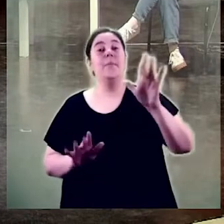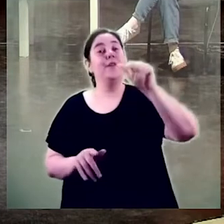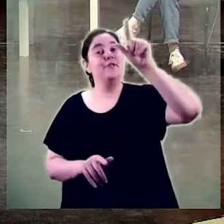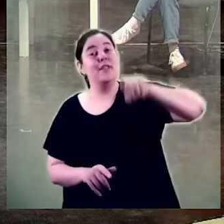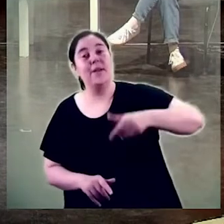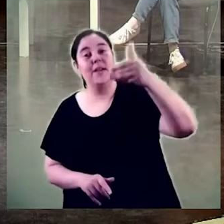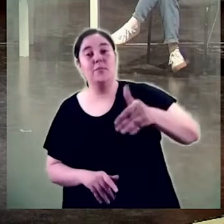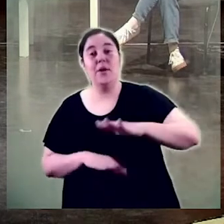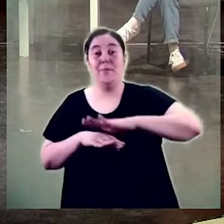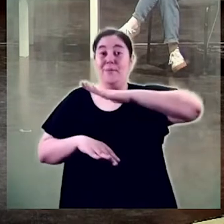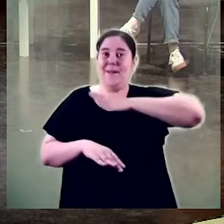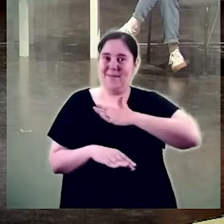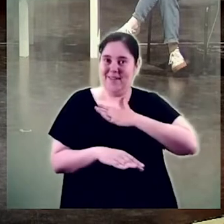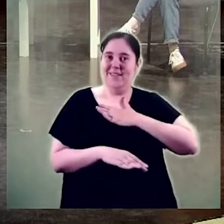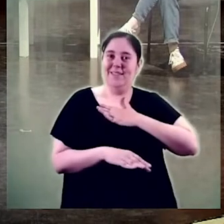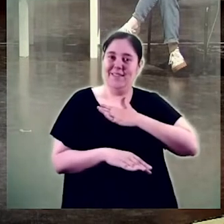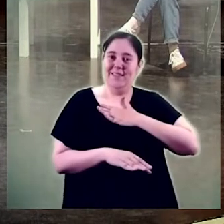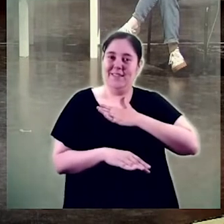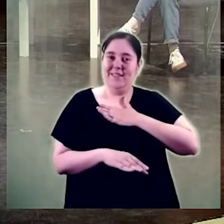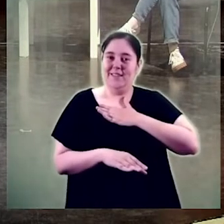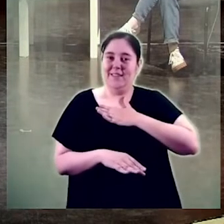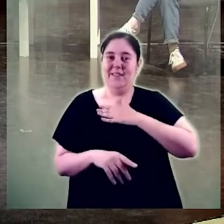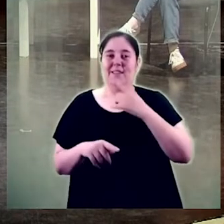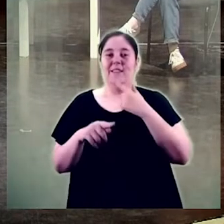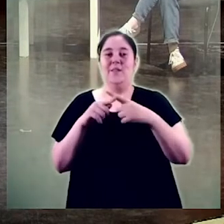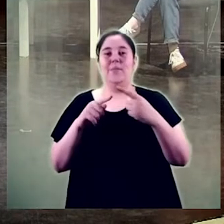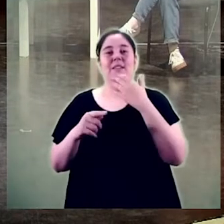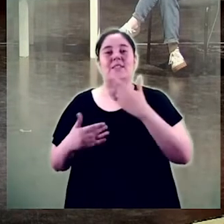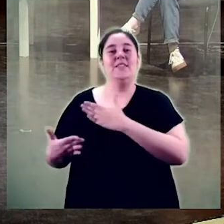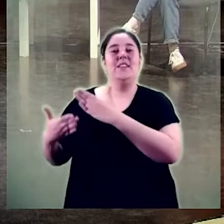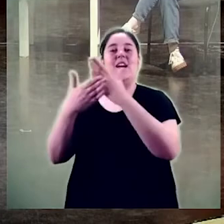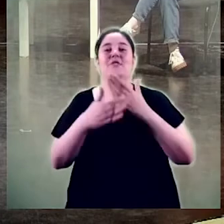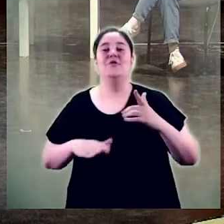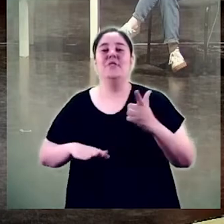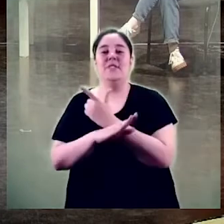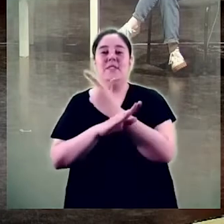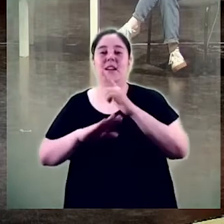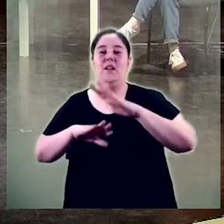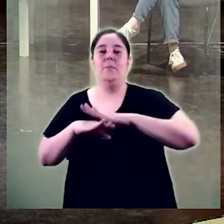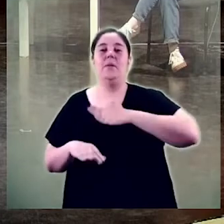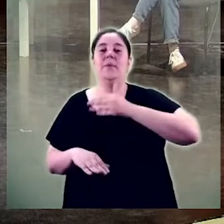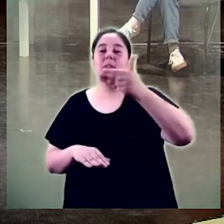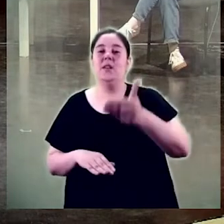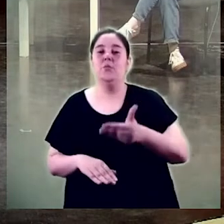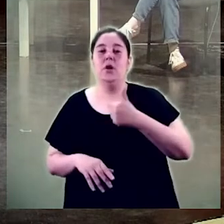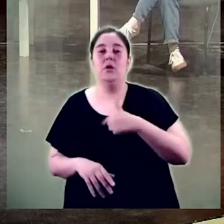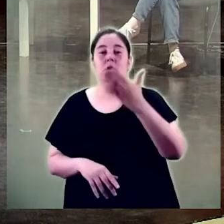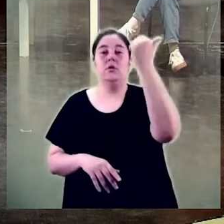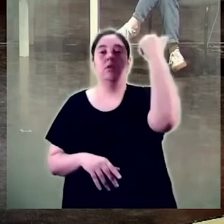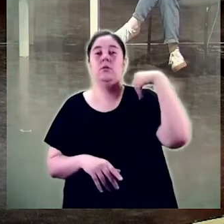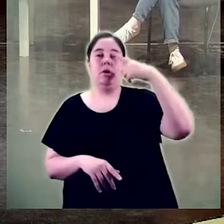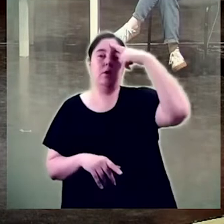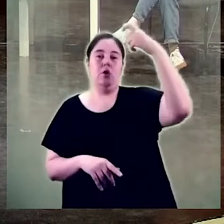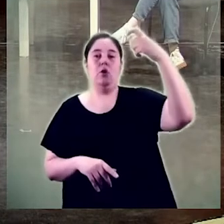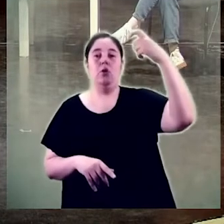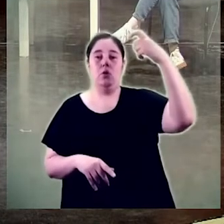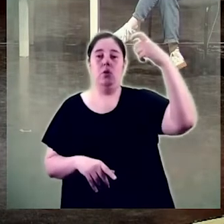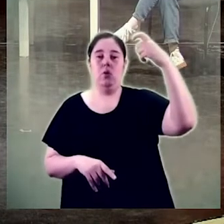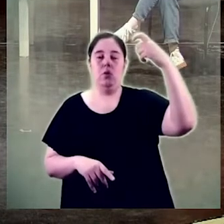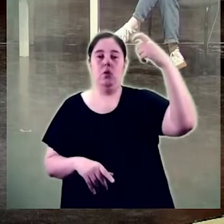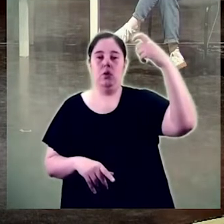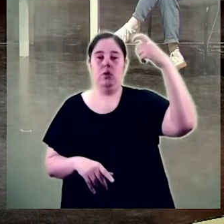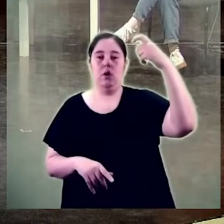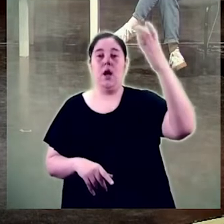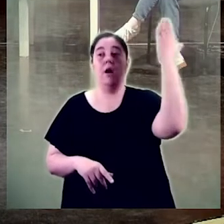però també és molt important per mi pel tema dels estudis de gènere perquè encara recordo l